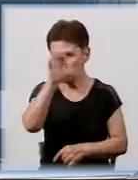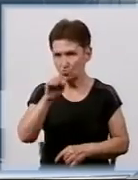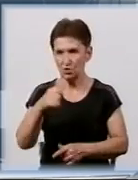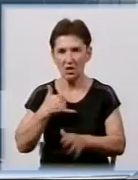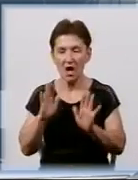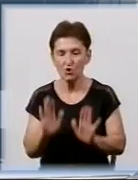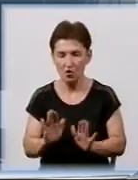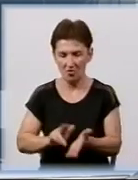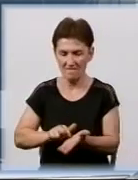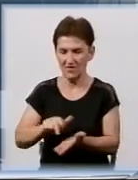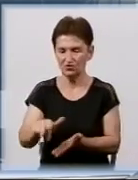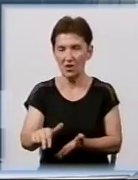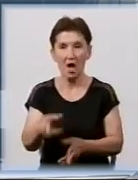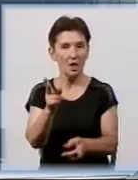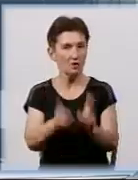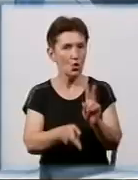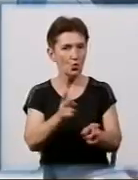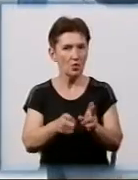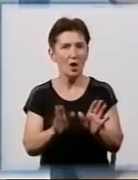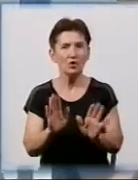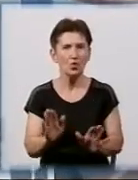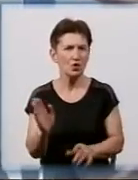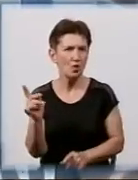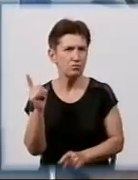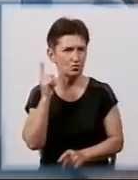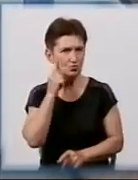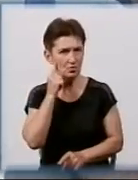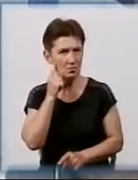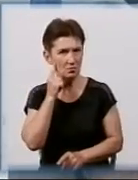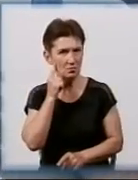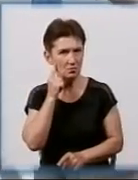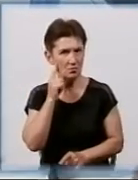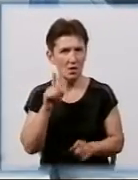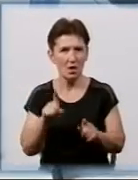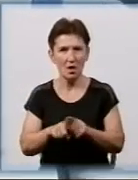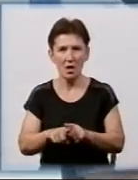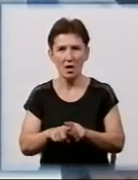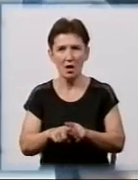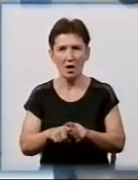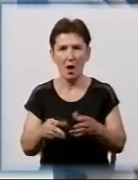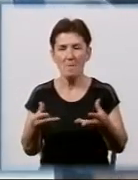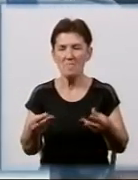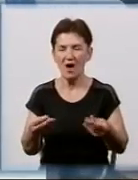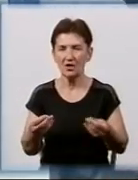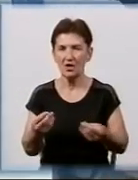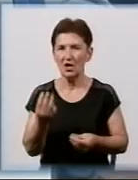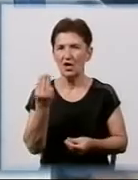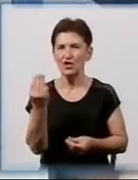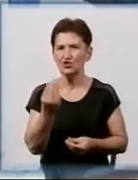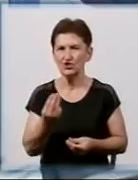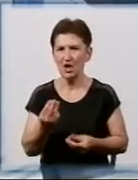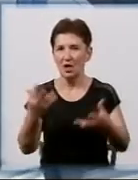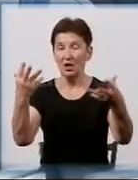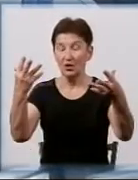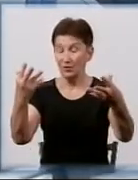якраз на кухню і тільки почула, як щось, такий, знаєте, м'який звук. Я відкрила двері, а там вже